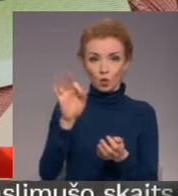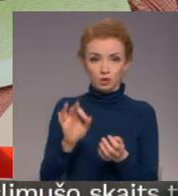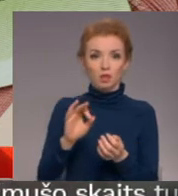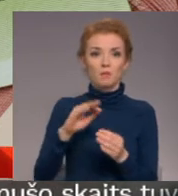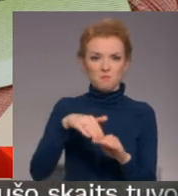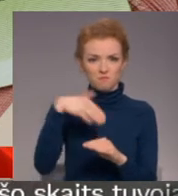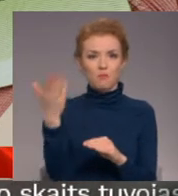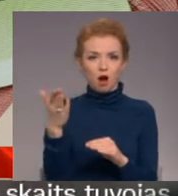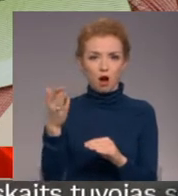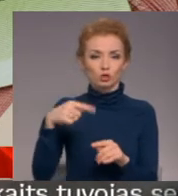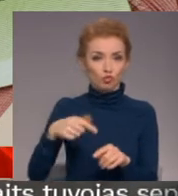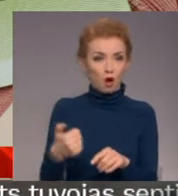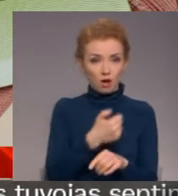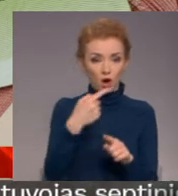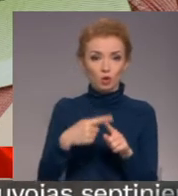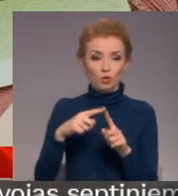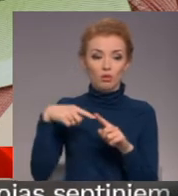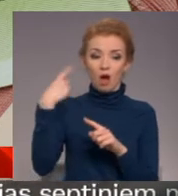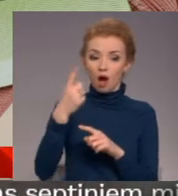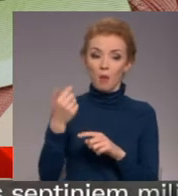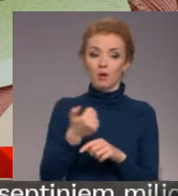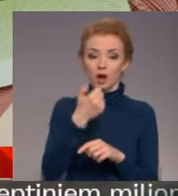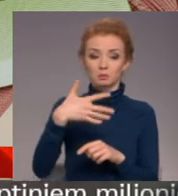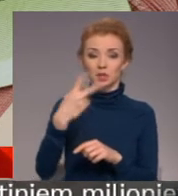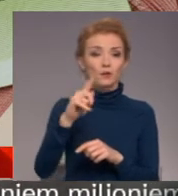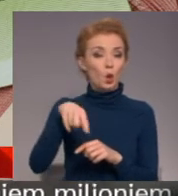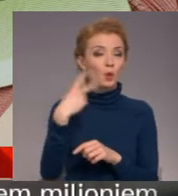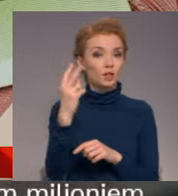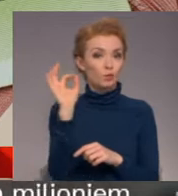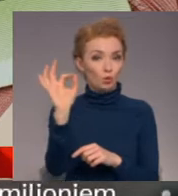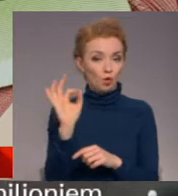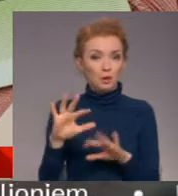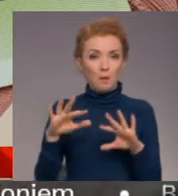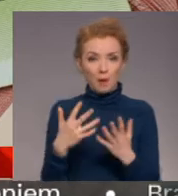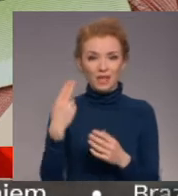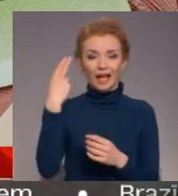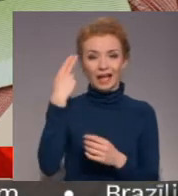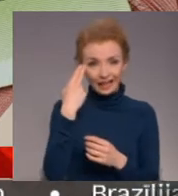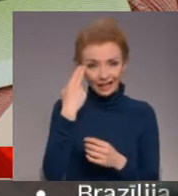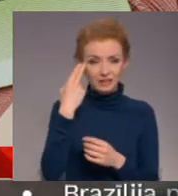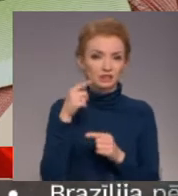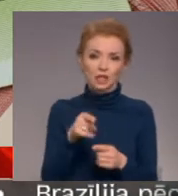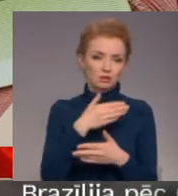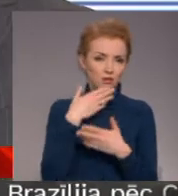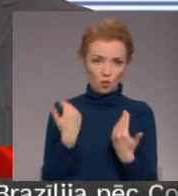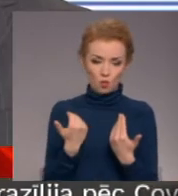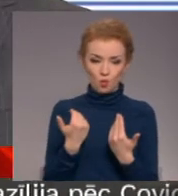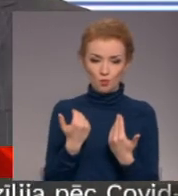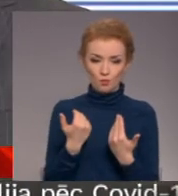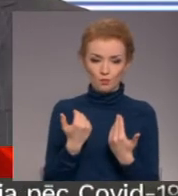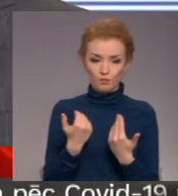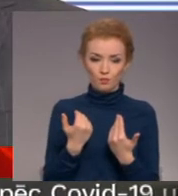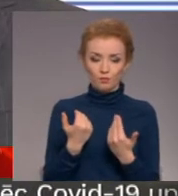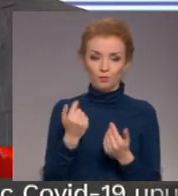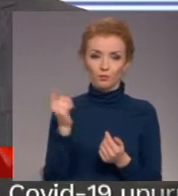un nākamgad sasniegs 52,2%. Taču būtiskus riskus finanšu stabilitātei tas neradot. Kas nav